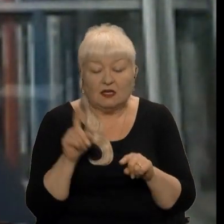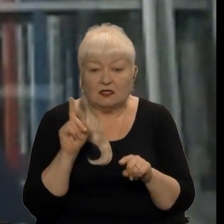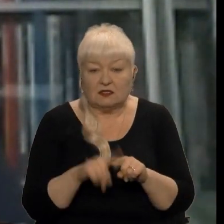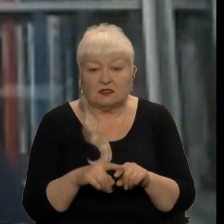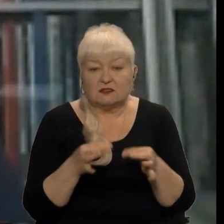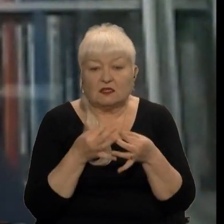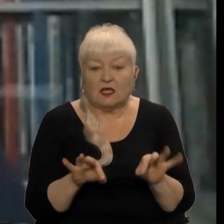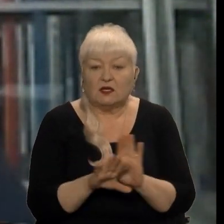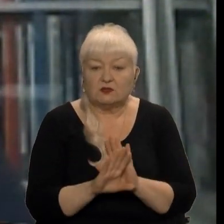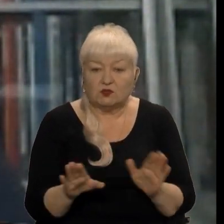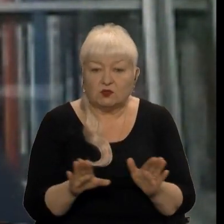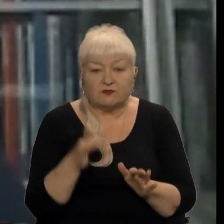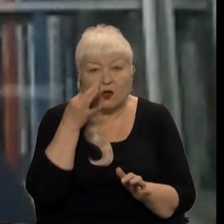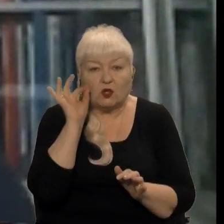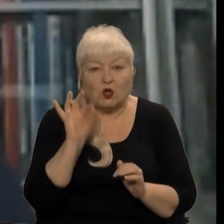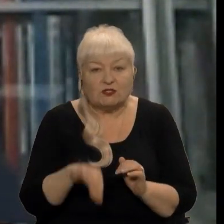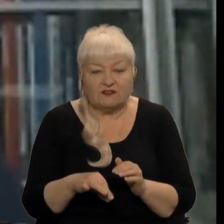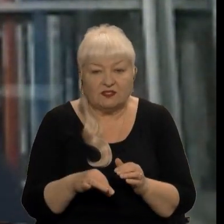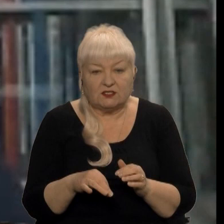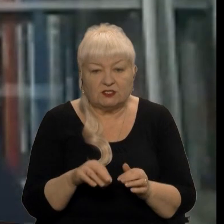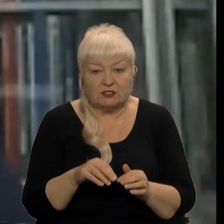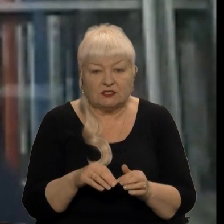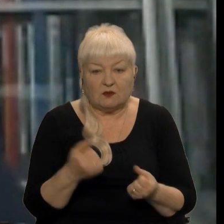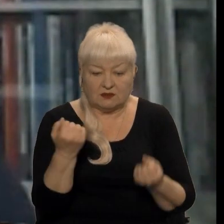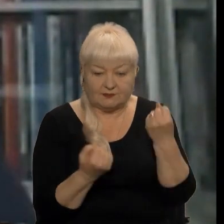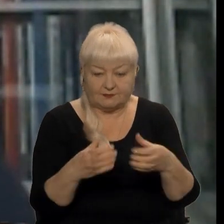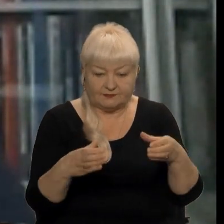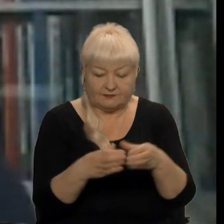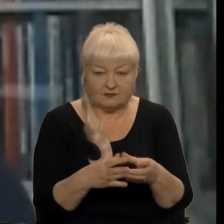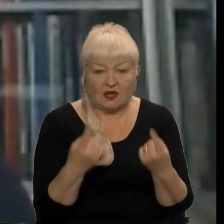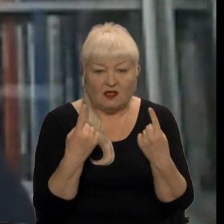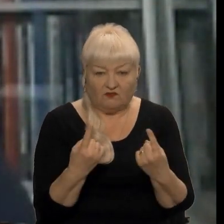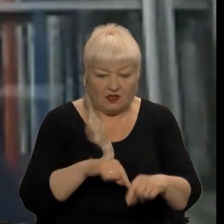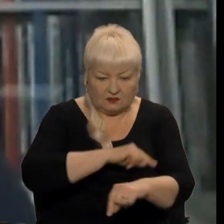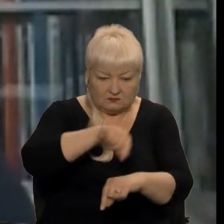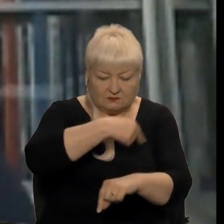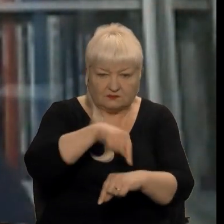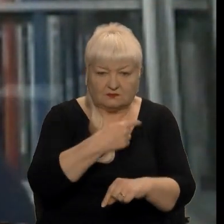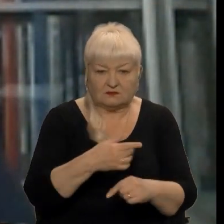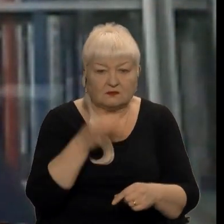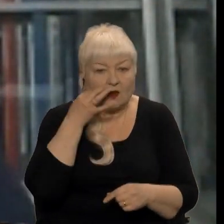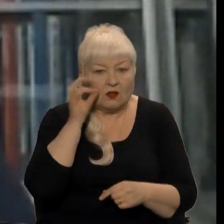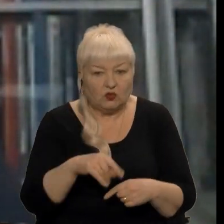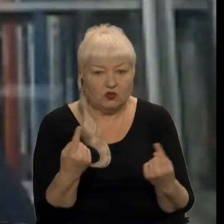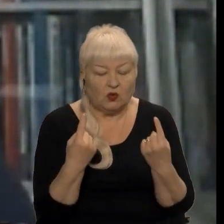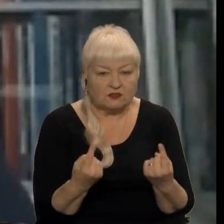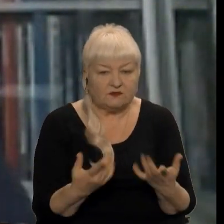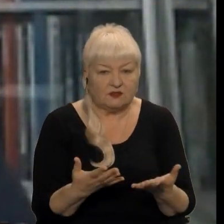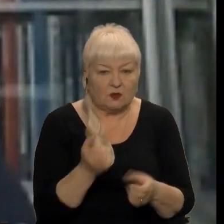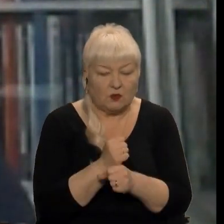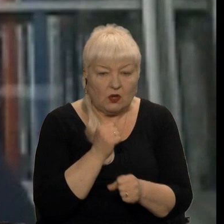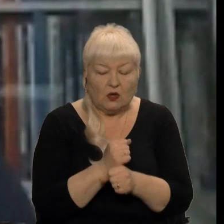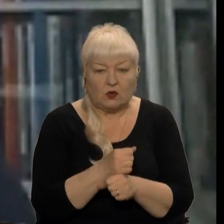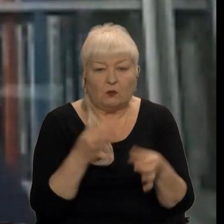дозволило досвідченому екіпажу з великим досвідом льотної роботи, не